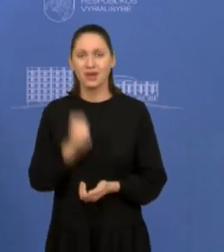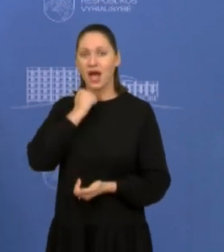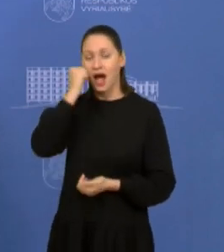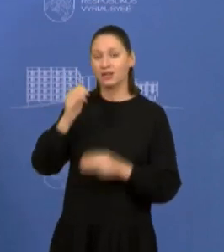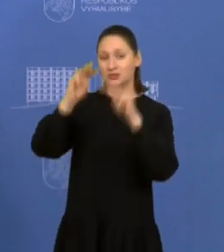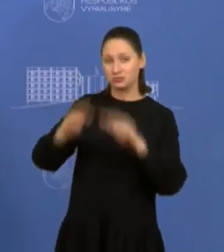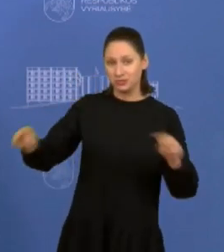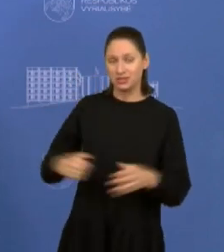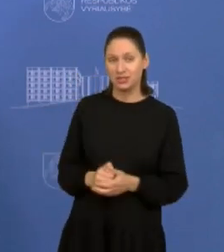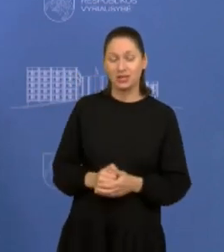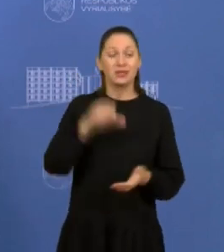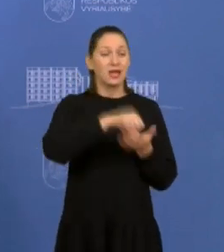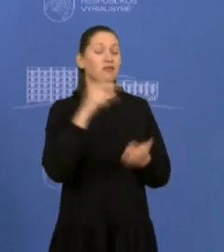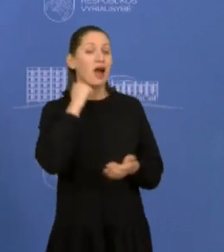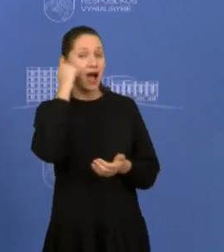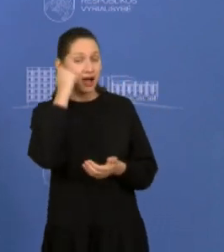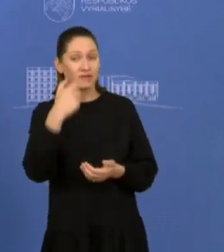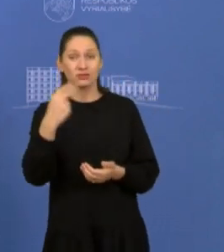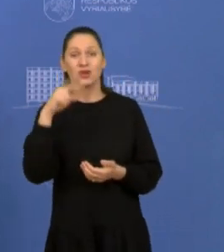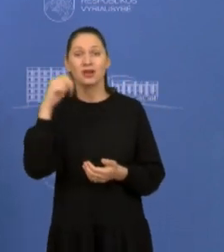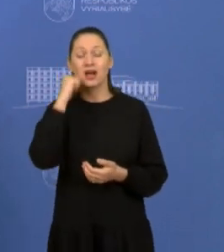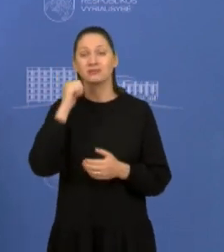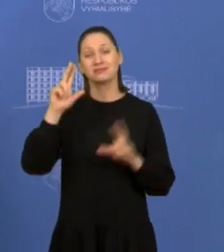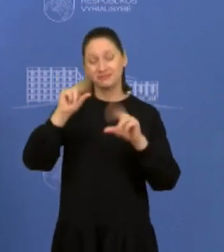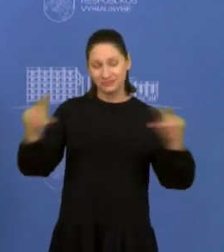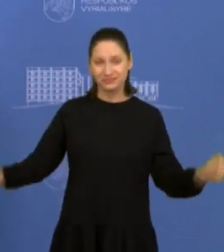Dėkujame, ministra, ačiū dalyvavusiems ir žiūrėjusiems iki kito kartu.